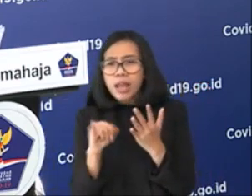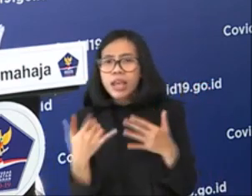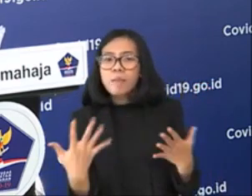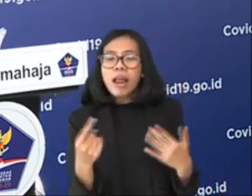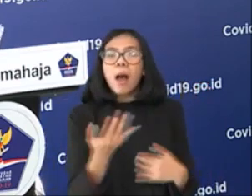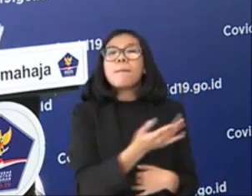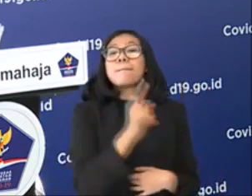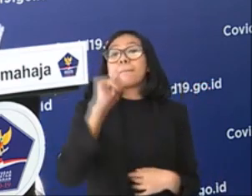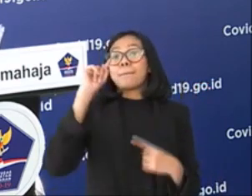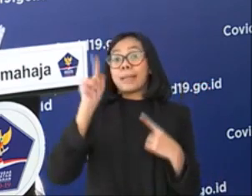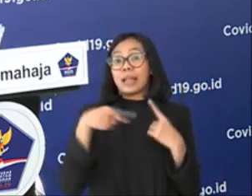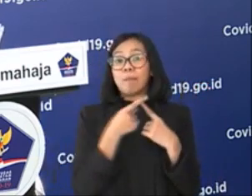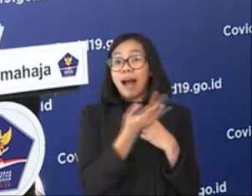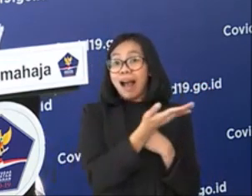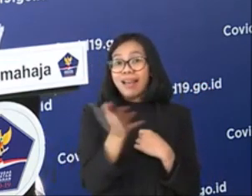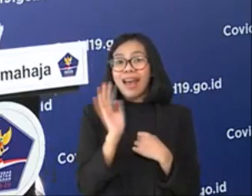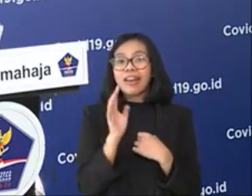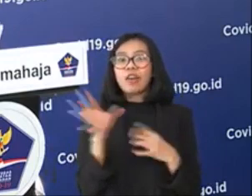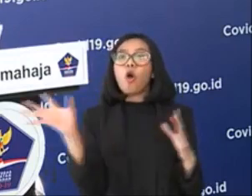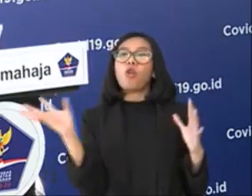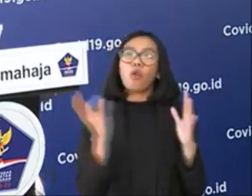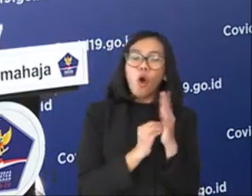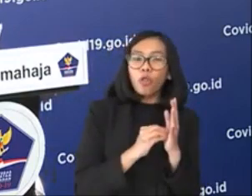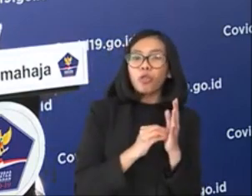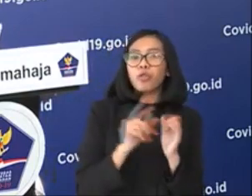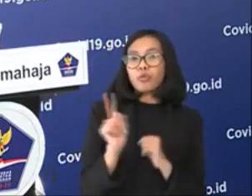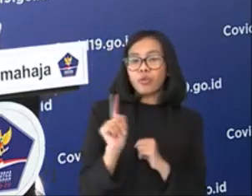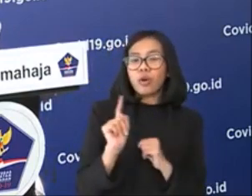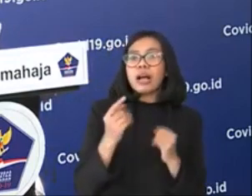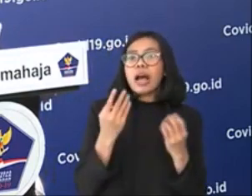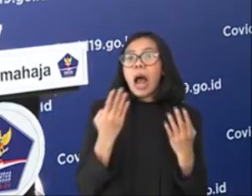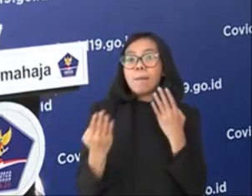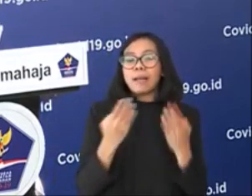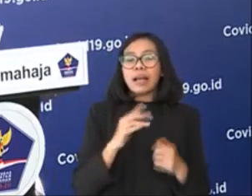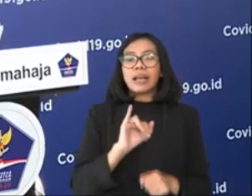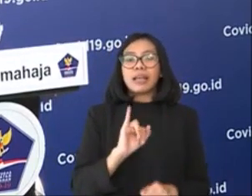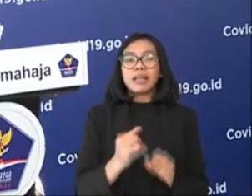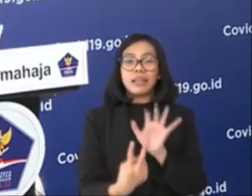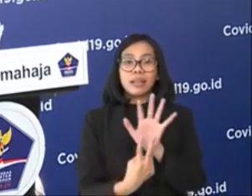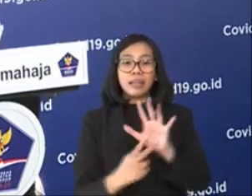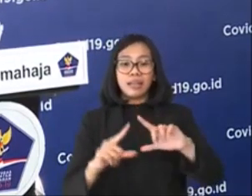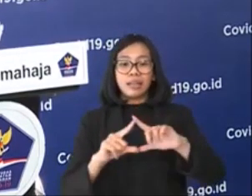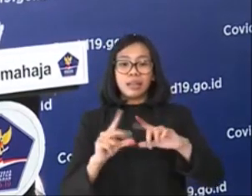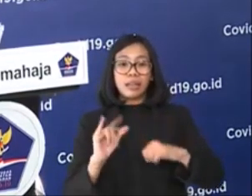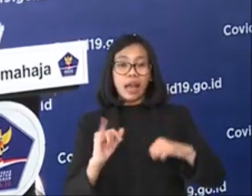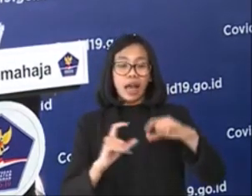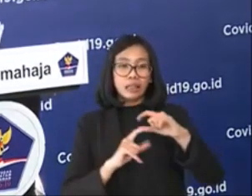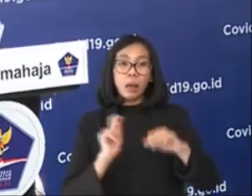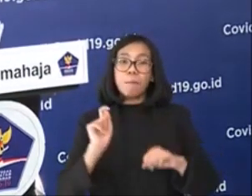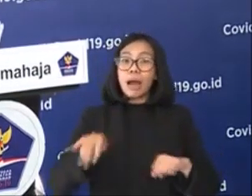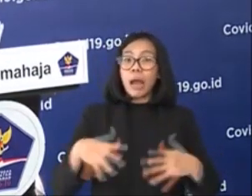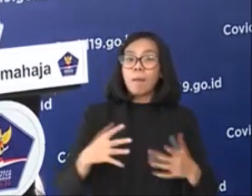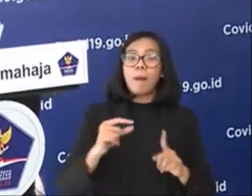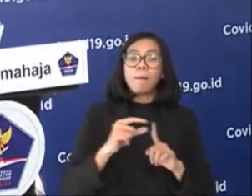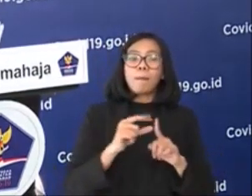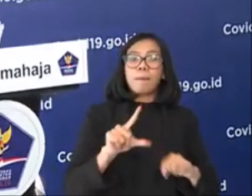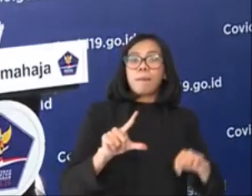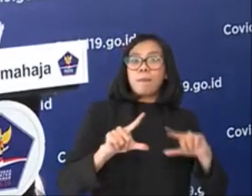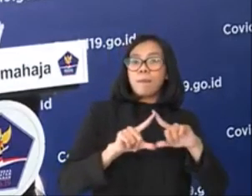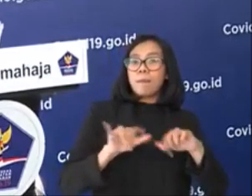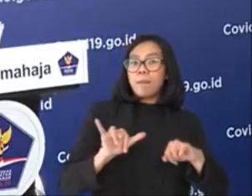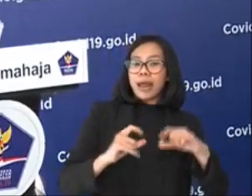aplikasi Inaris atau aplikasi Inaris personal melalui Play Store Android